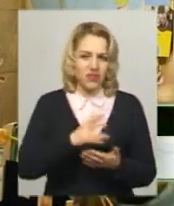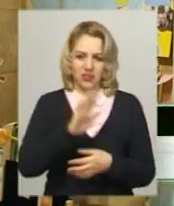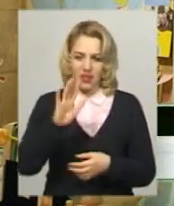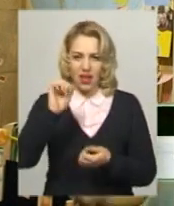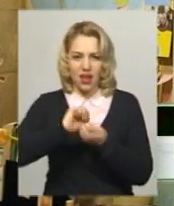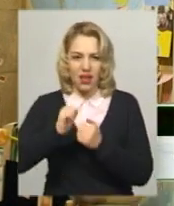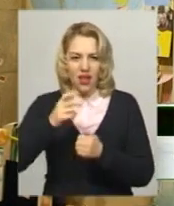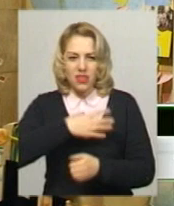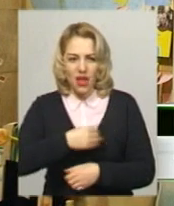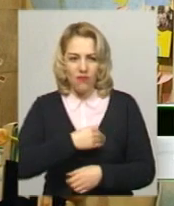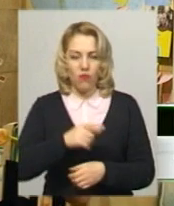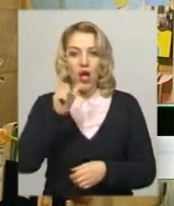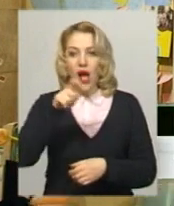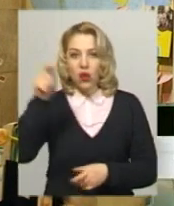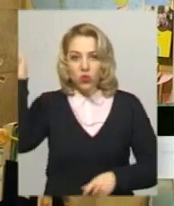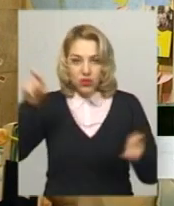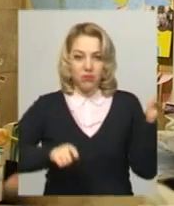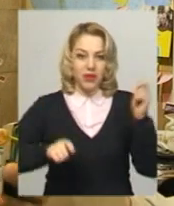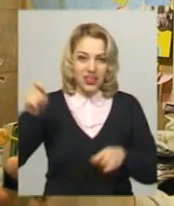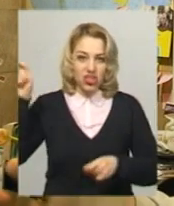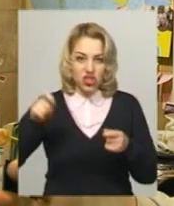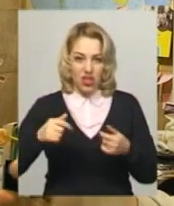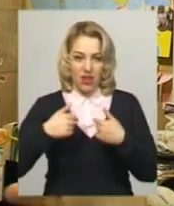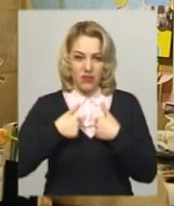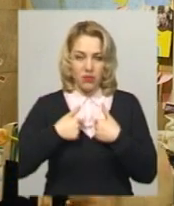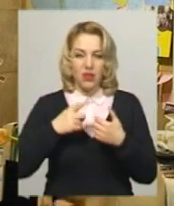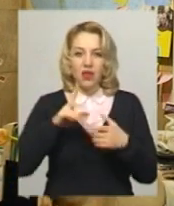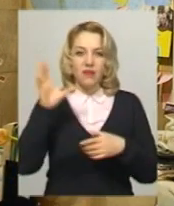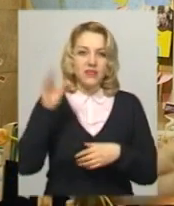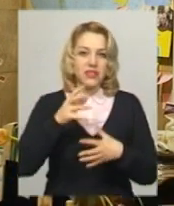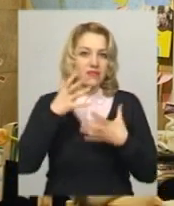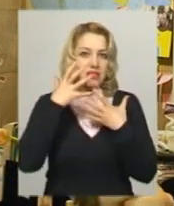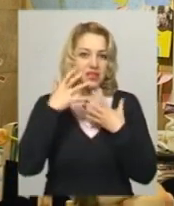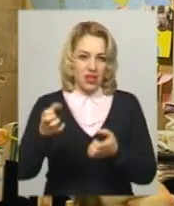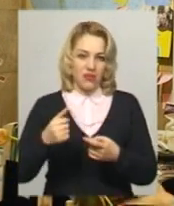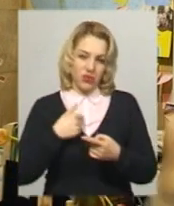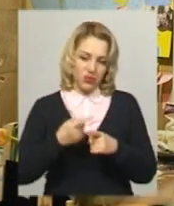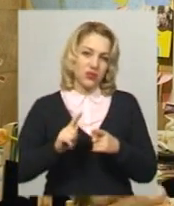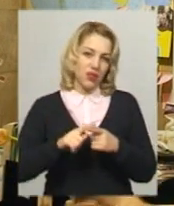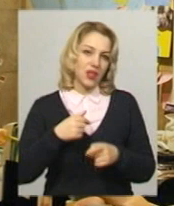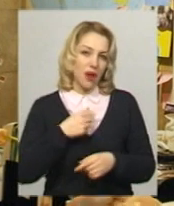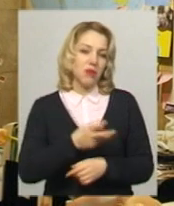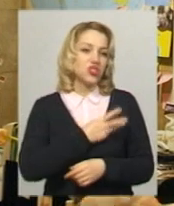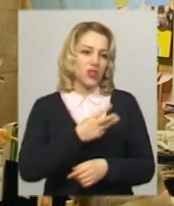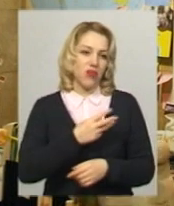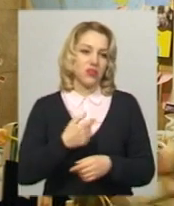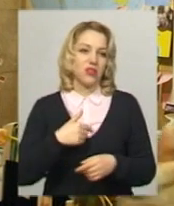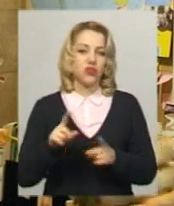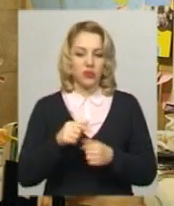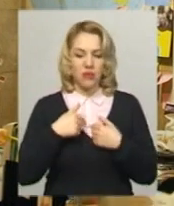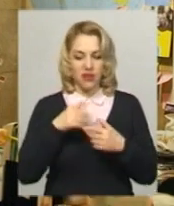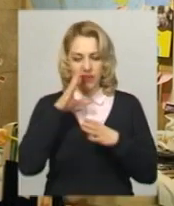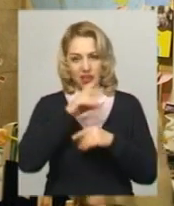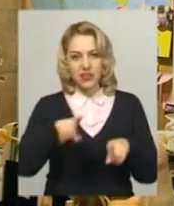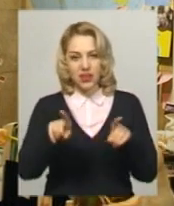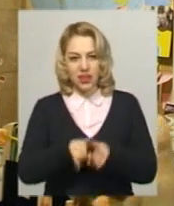від мене їдуть з інших регіонів, які бачили весь світ, просто в захваті. І от я цим пишаюся, я вважаю, що цим можна пишатися, що мені вдається